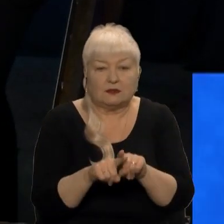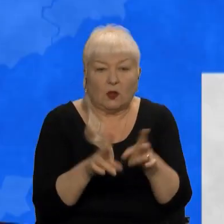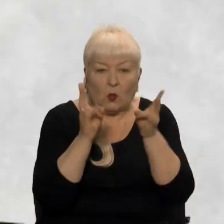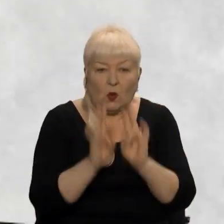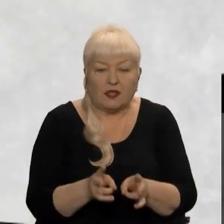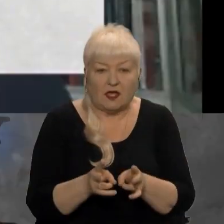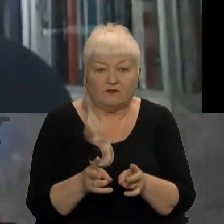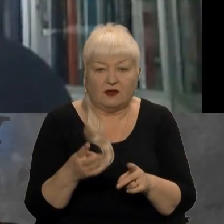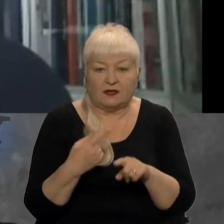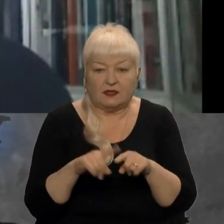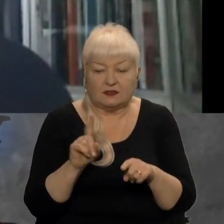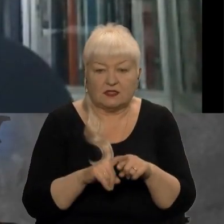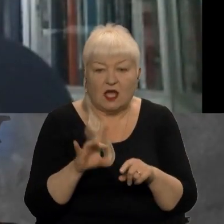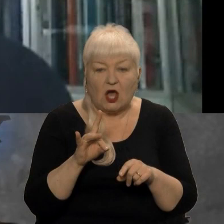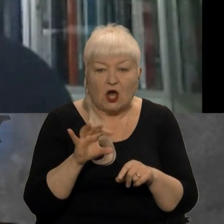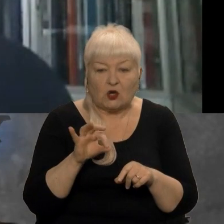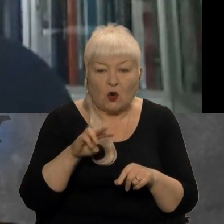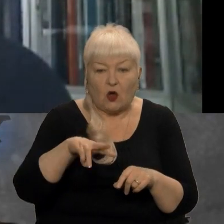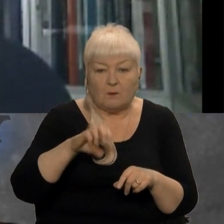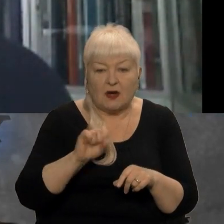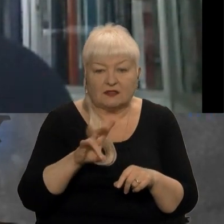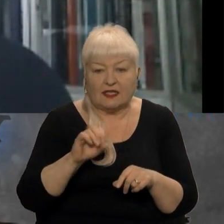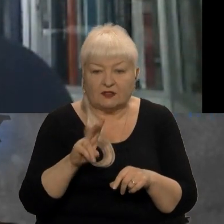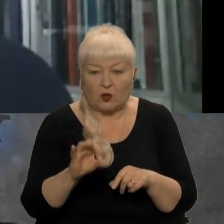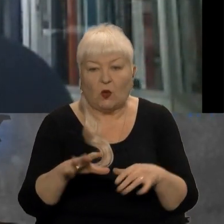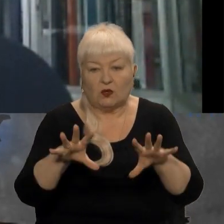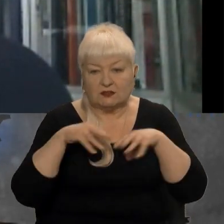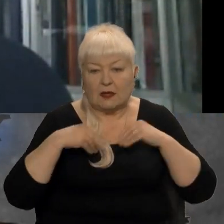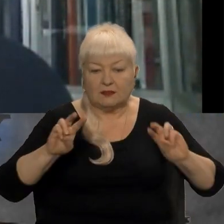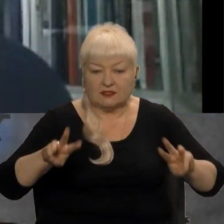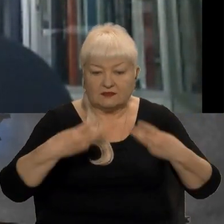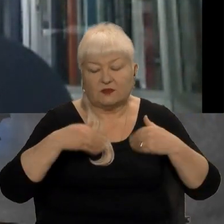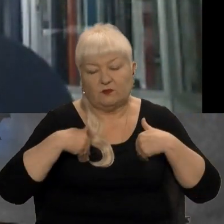авіації Валерій Романенко з нами вже на зв'язку. Пане Валерію, вітаємо вас.